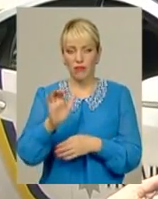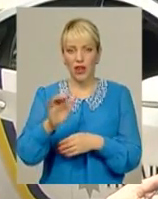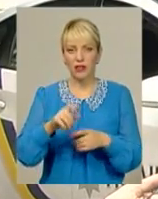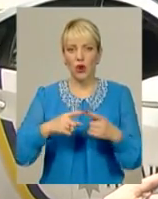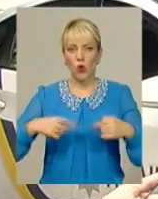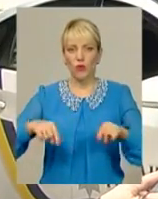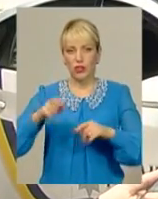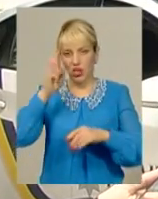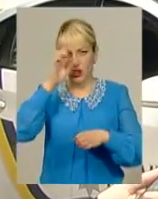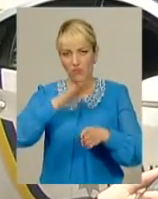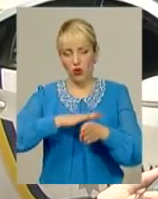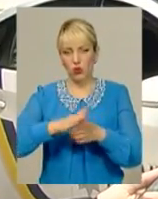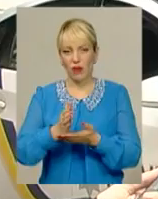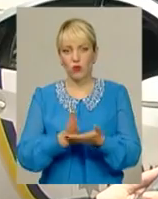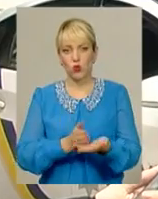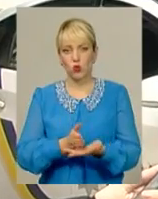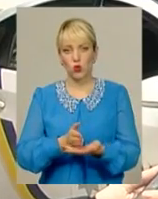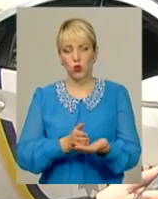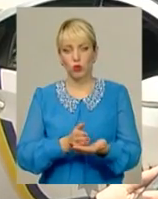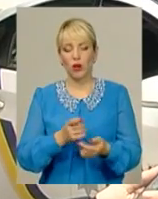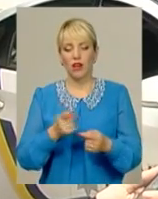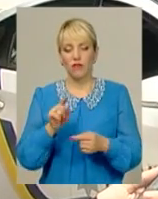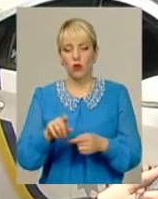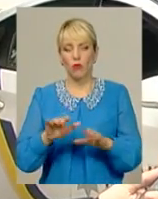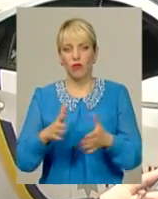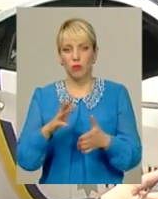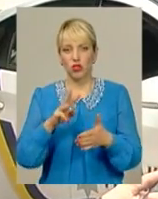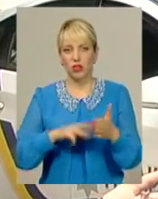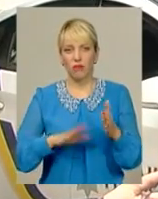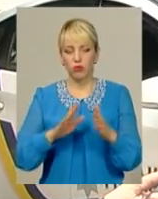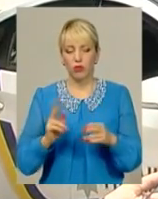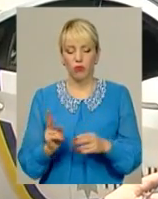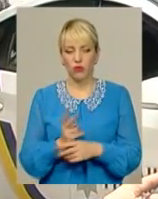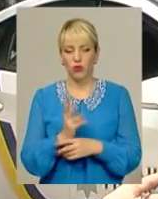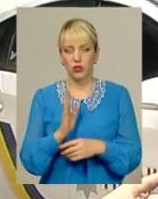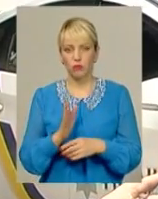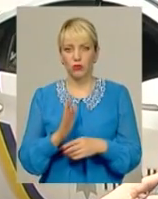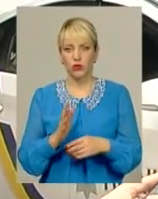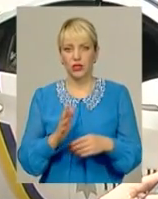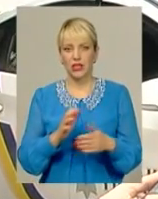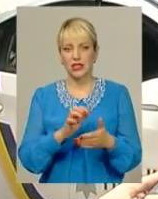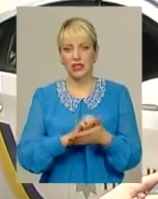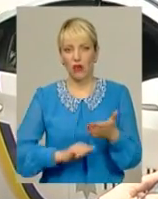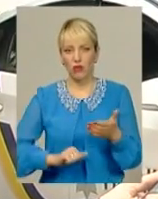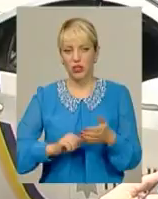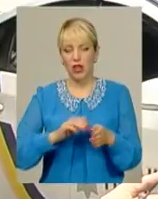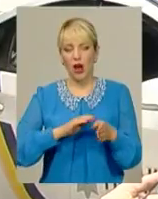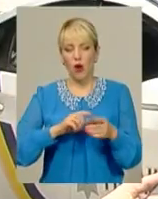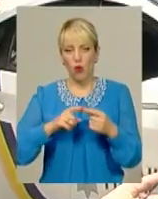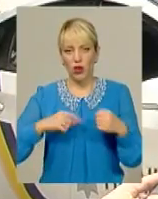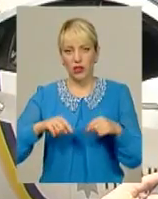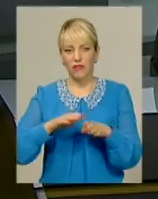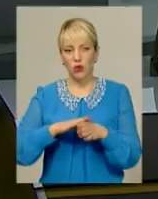виконавчої служби. Та в тому випадку штраф буде подвоюватися і стягуватися органами Державної виконавчої служби.